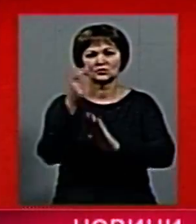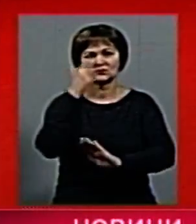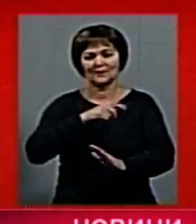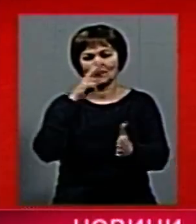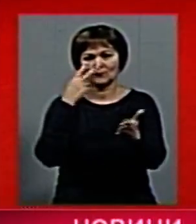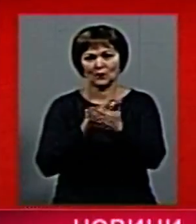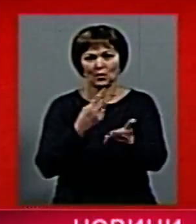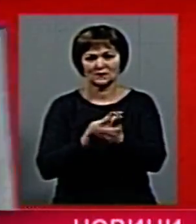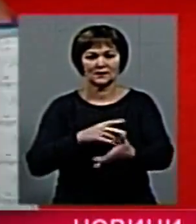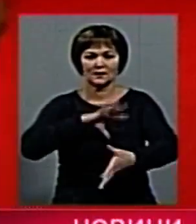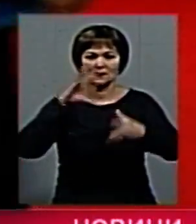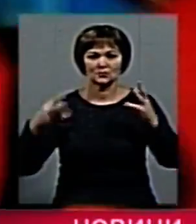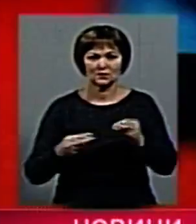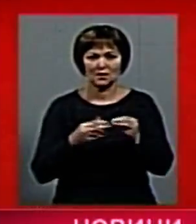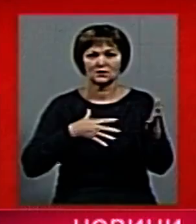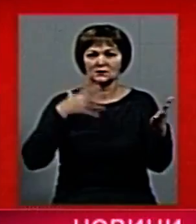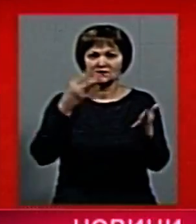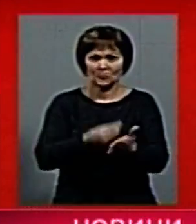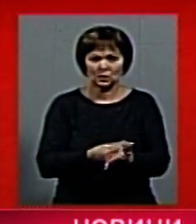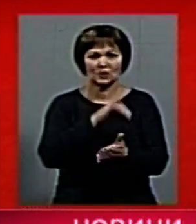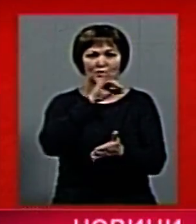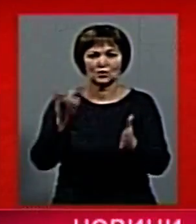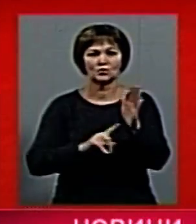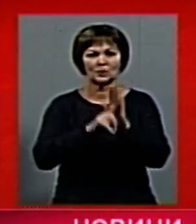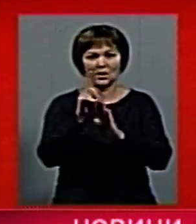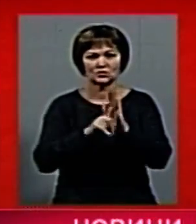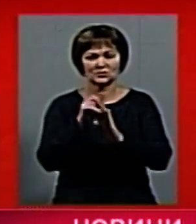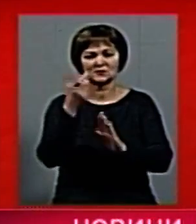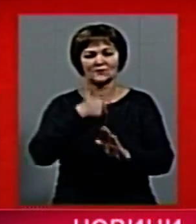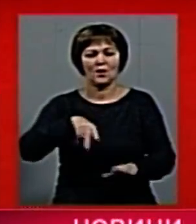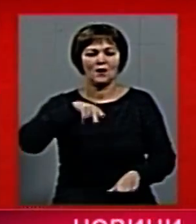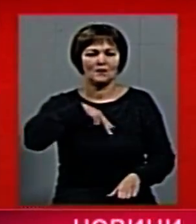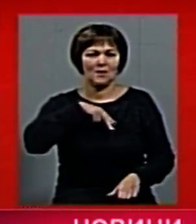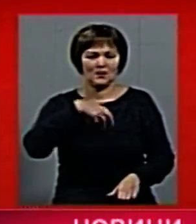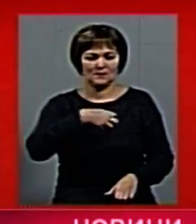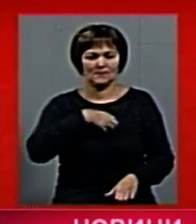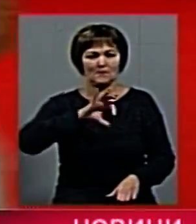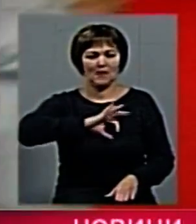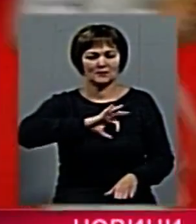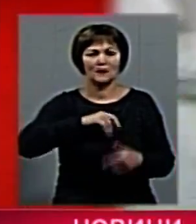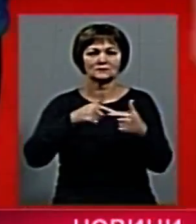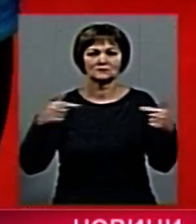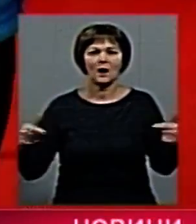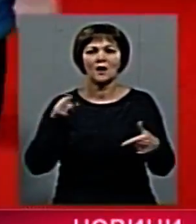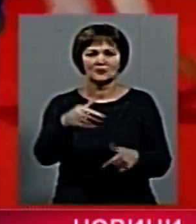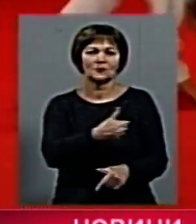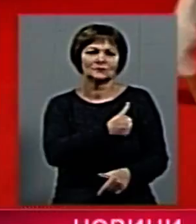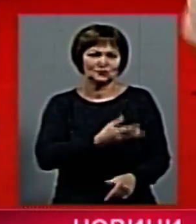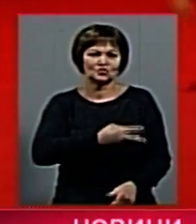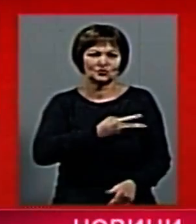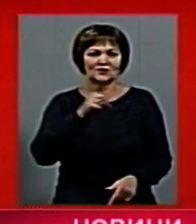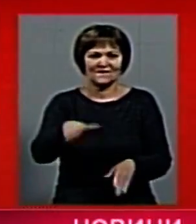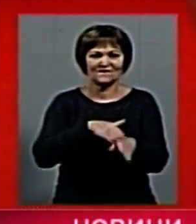показувати ці результати свої і начав заробляти медалі. Це була мотивація і ти